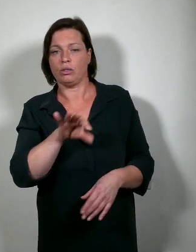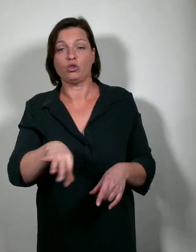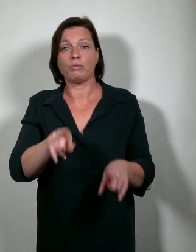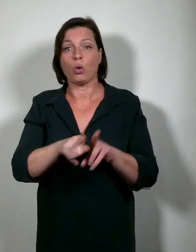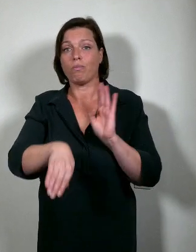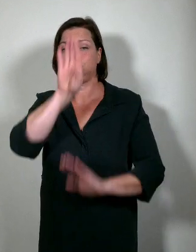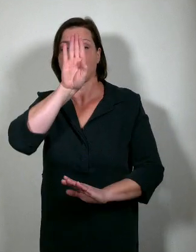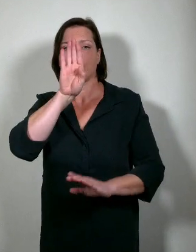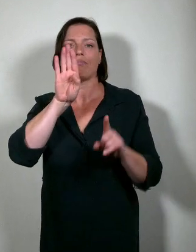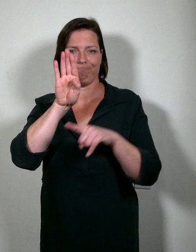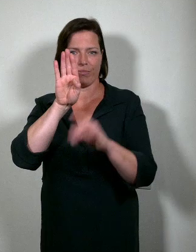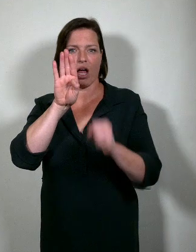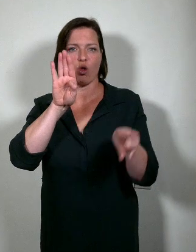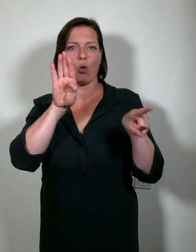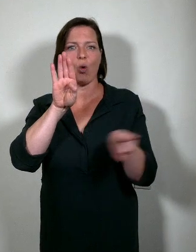muren te slopen.